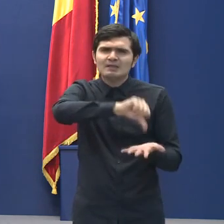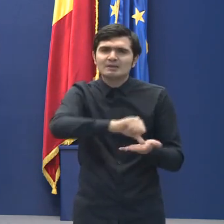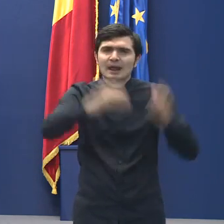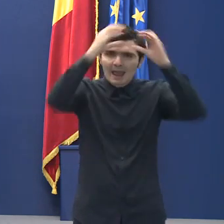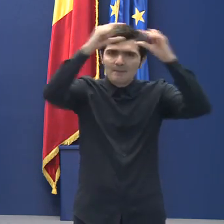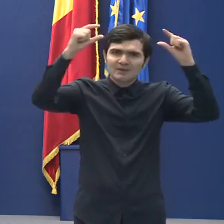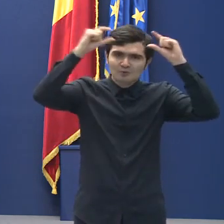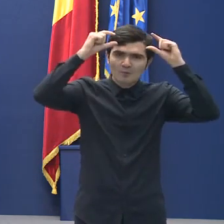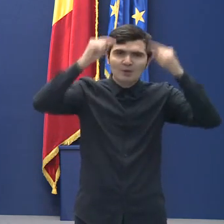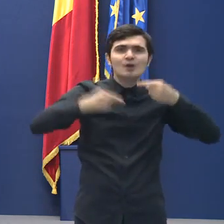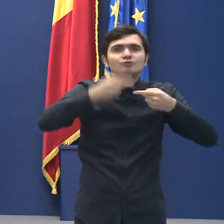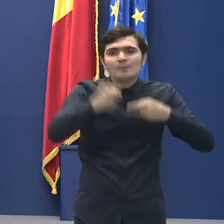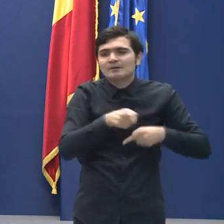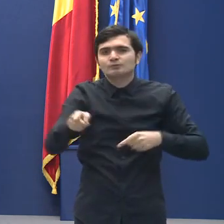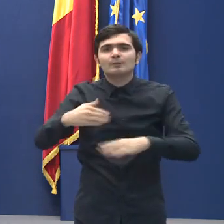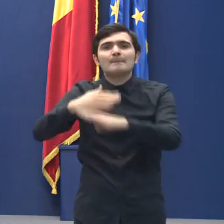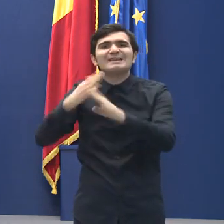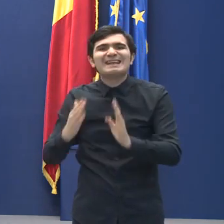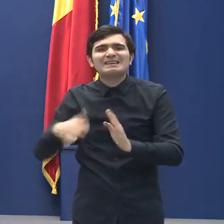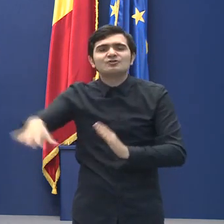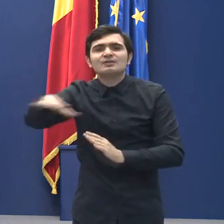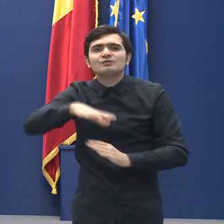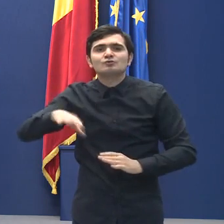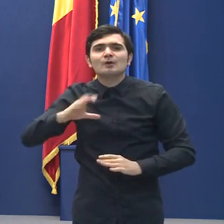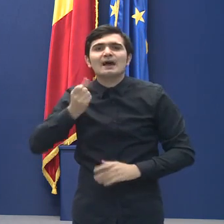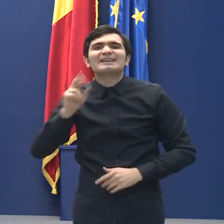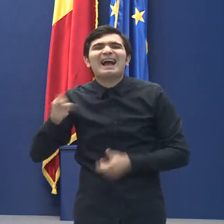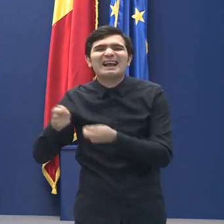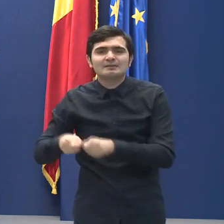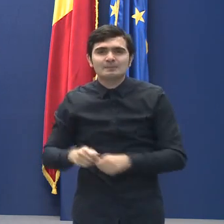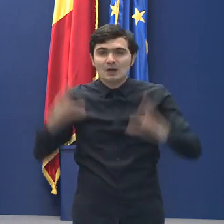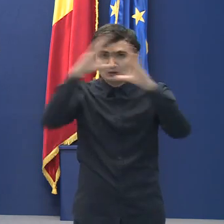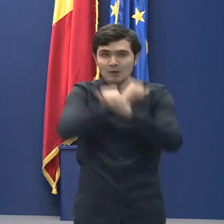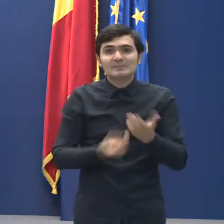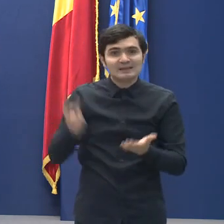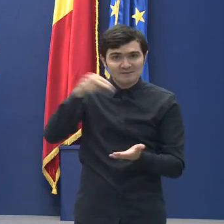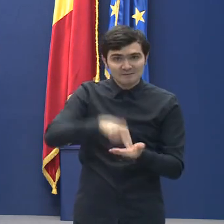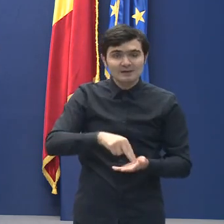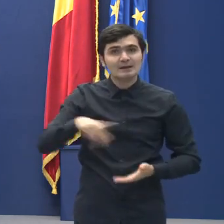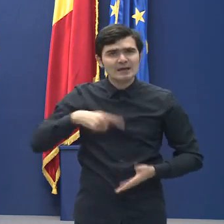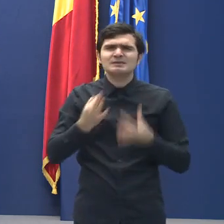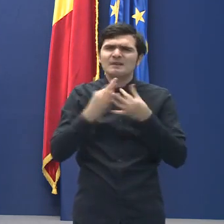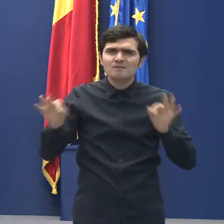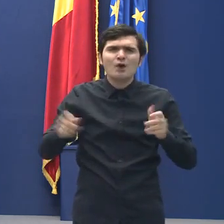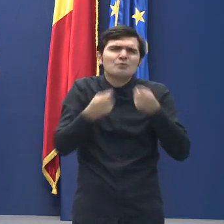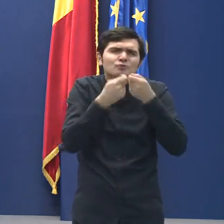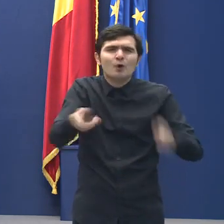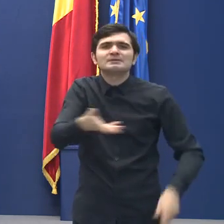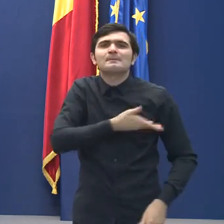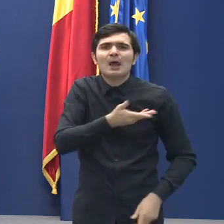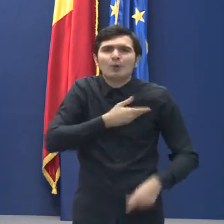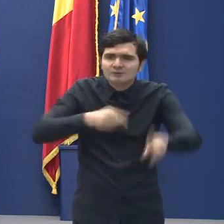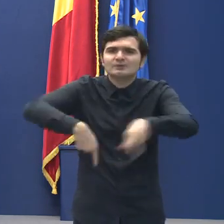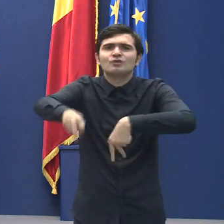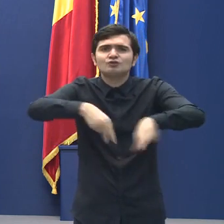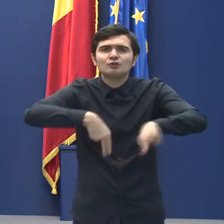parohiile din zonele carantinate. În noaptea de înviere este permisă circulația tuturor preoților care distribuie